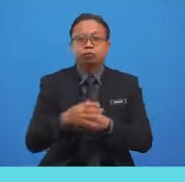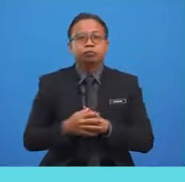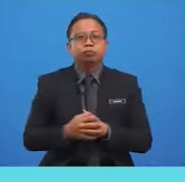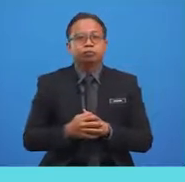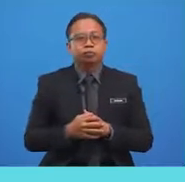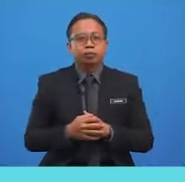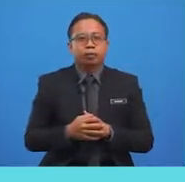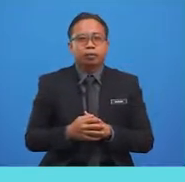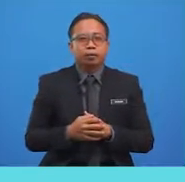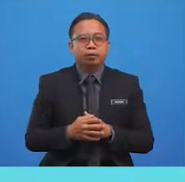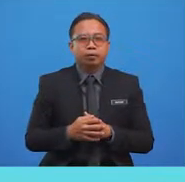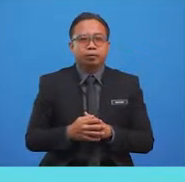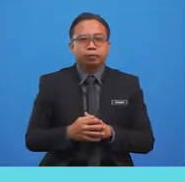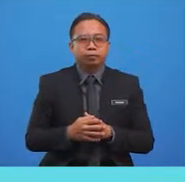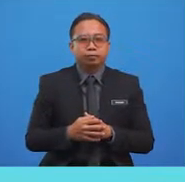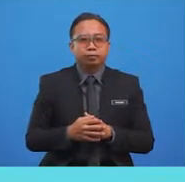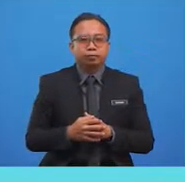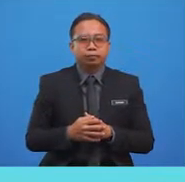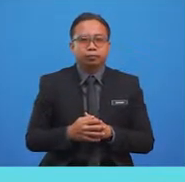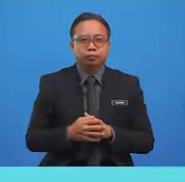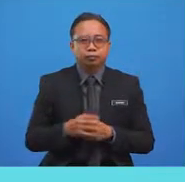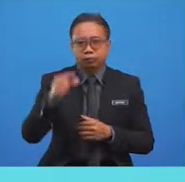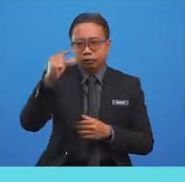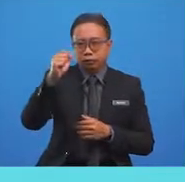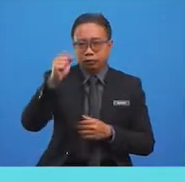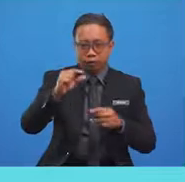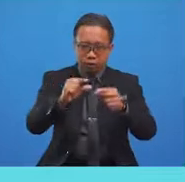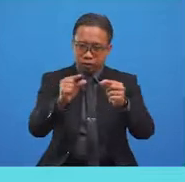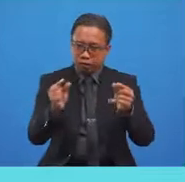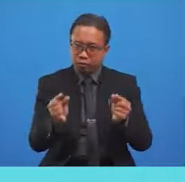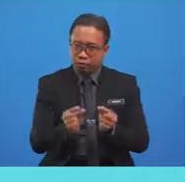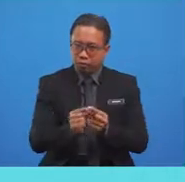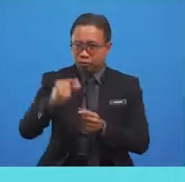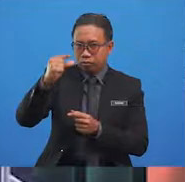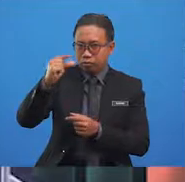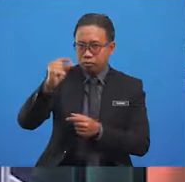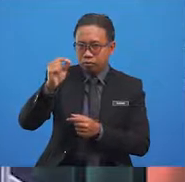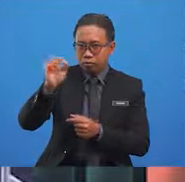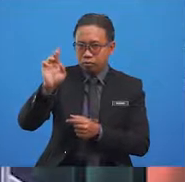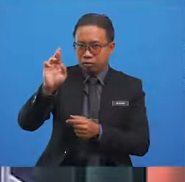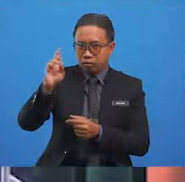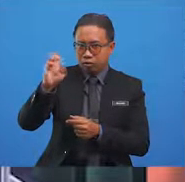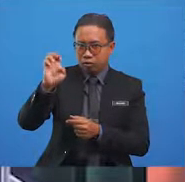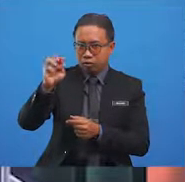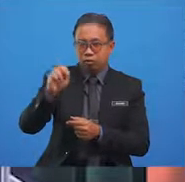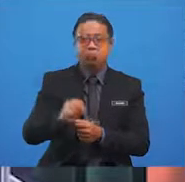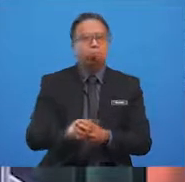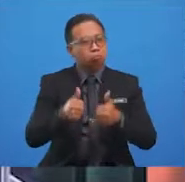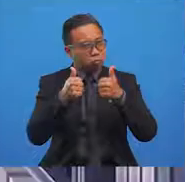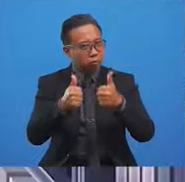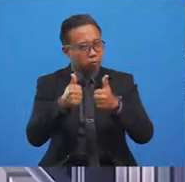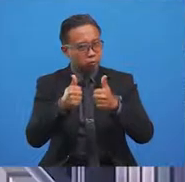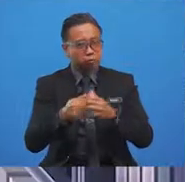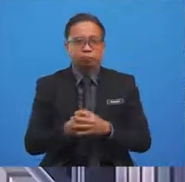so the picture should match garden. What do you think? Good job.